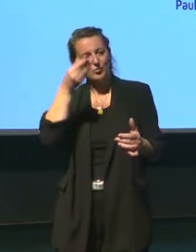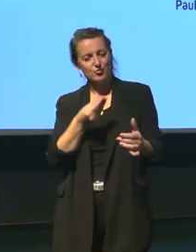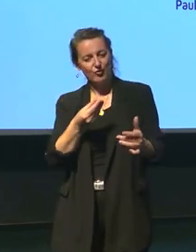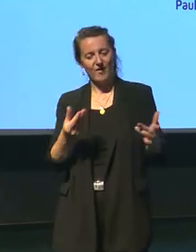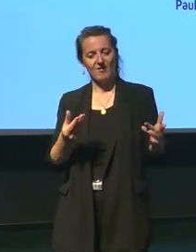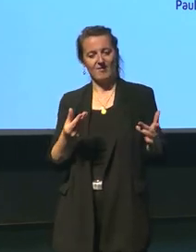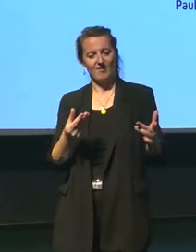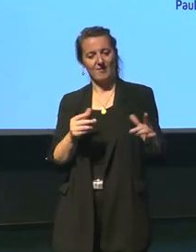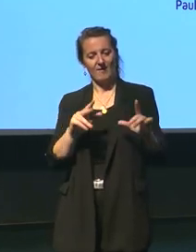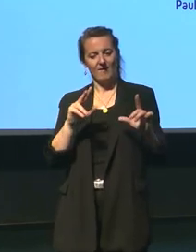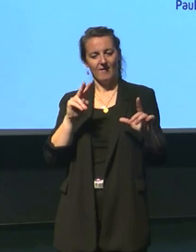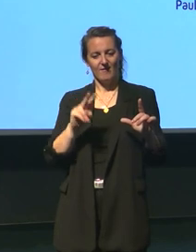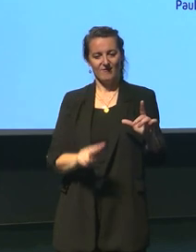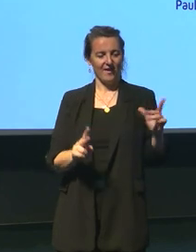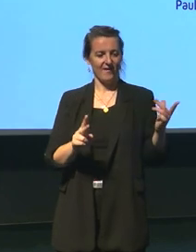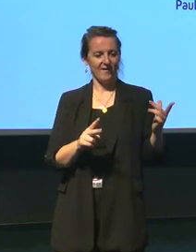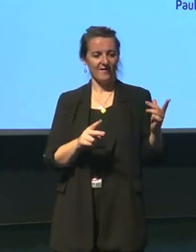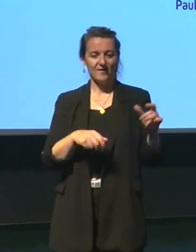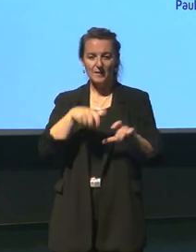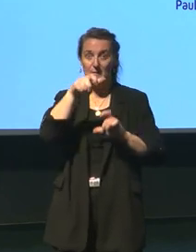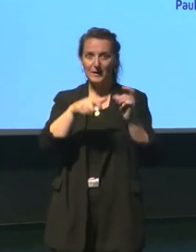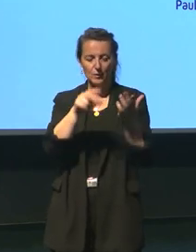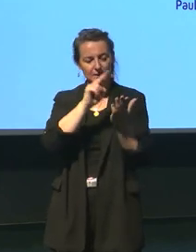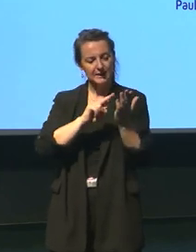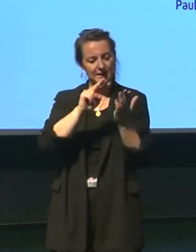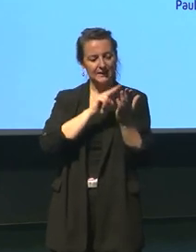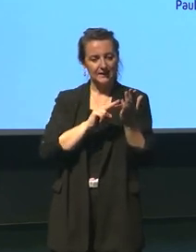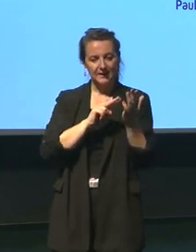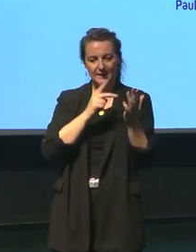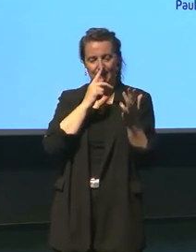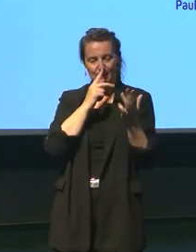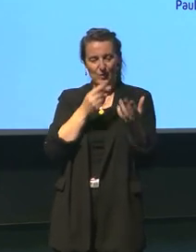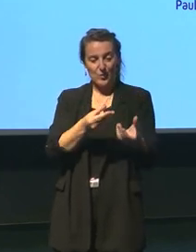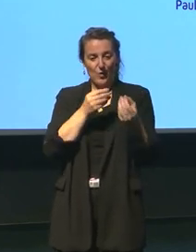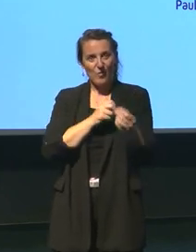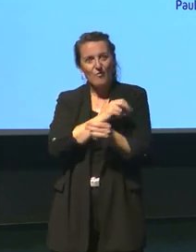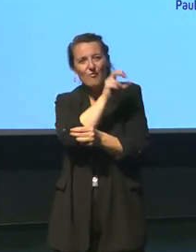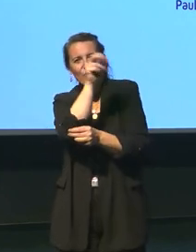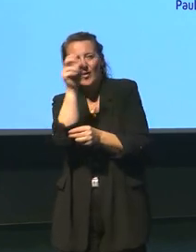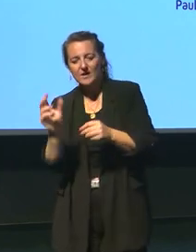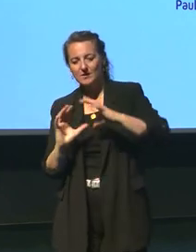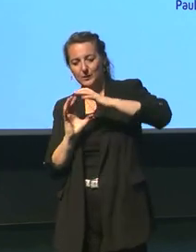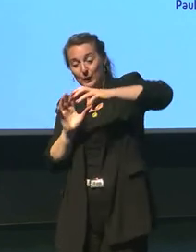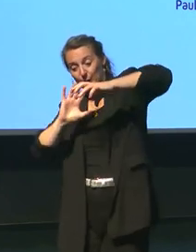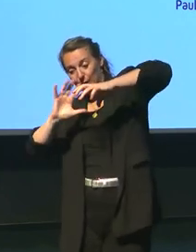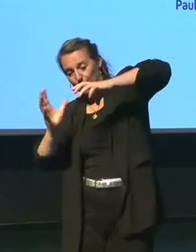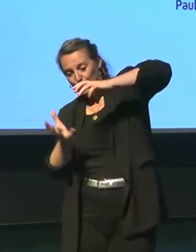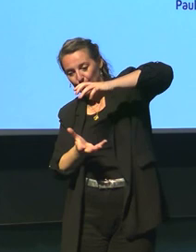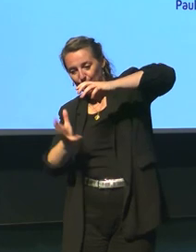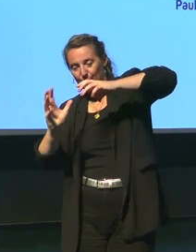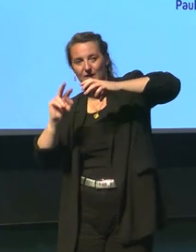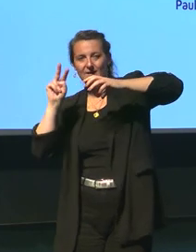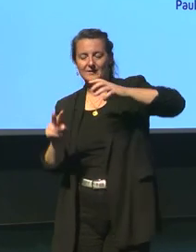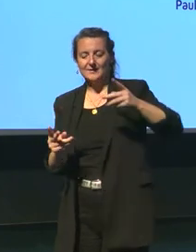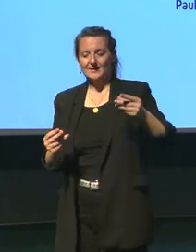eh bien envoie ses lecteurs dans notamment l'hémisphère sud pas seulement mais aussi j'avoue que j'ai